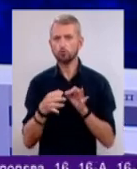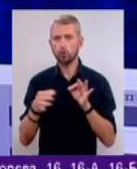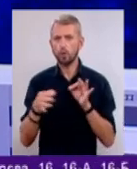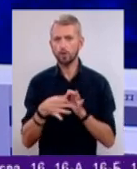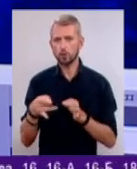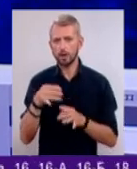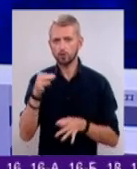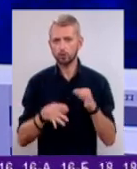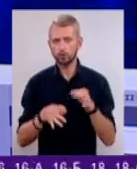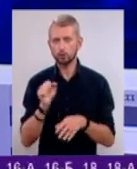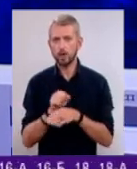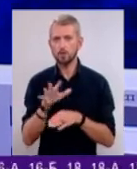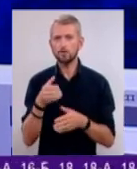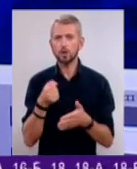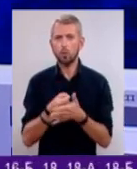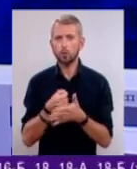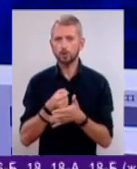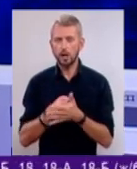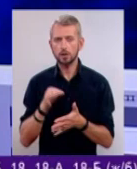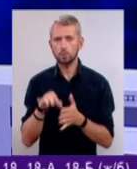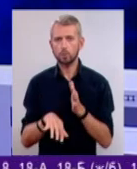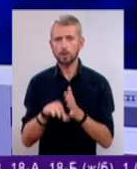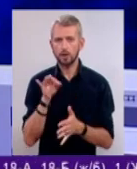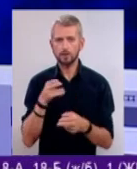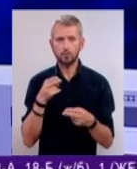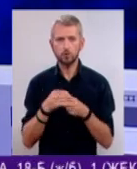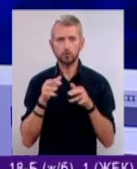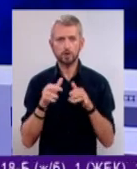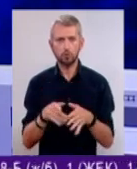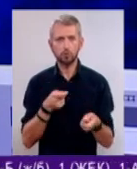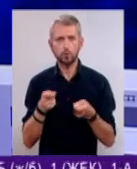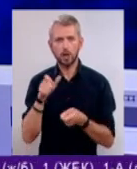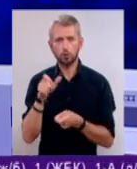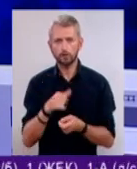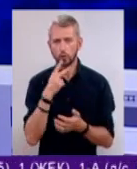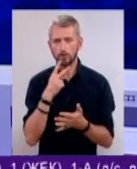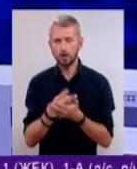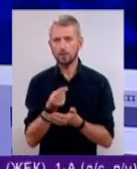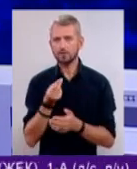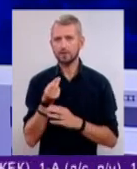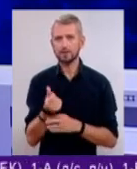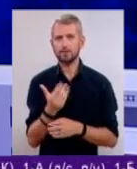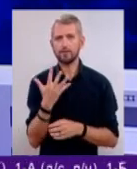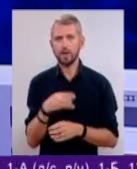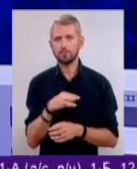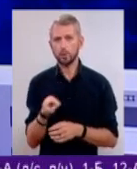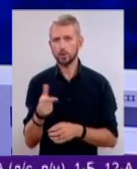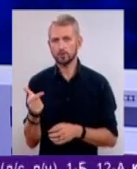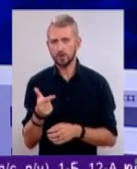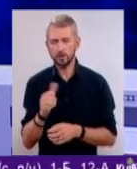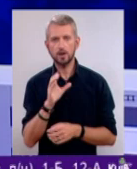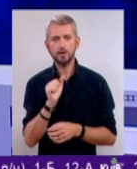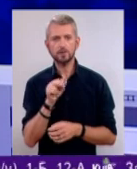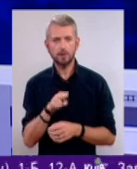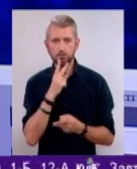'янського районного суду направили клопотання про обрання запобіжного заходу урядовцю у вигляді застави в 5 мільйонів гривень.